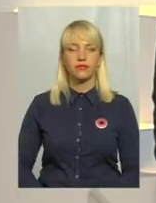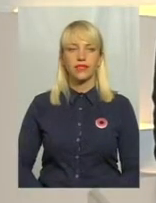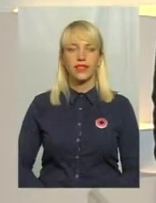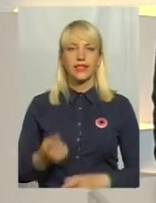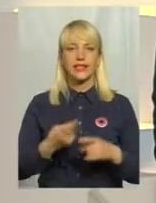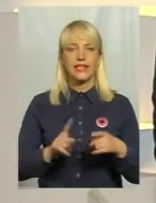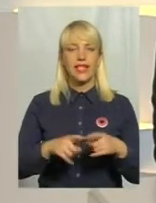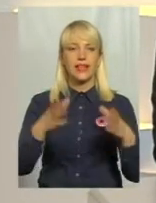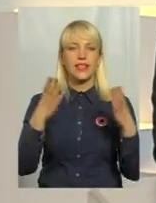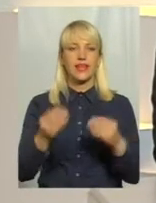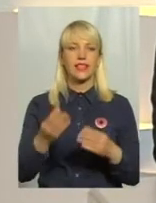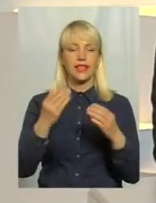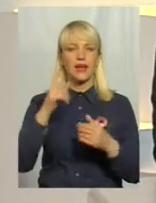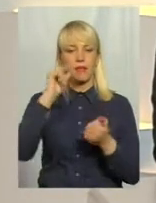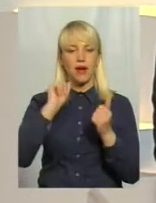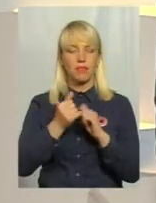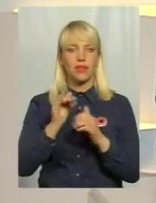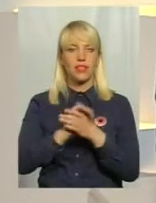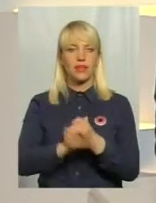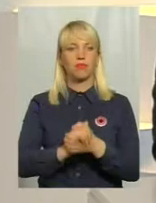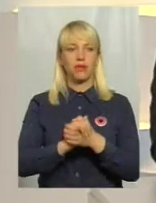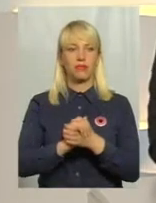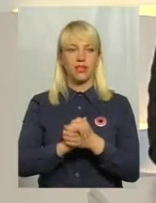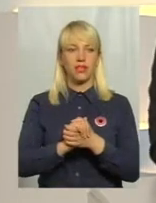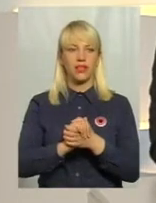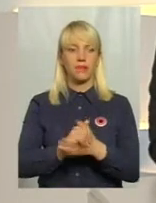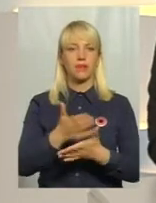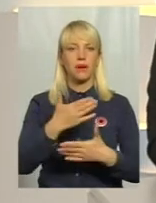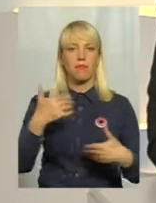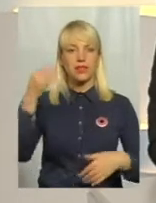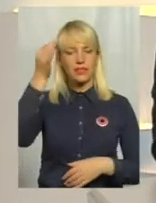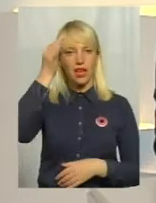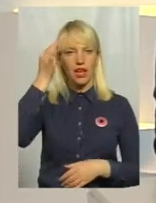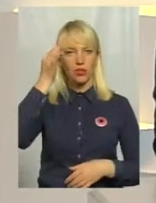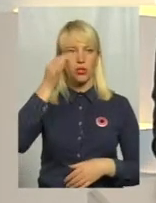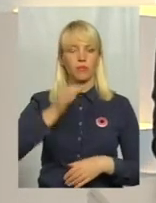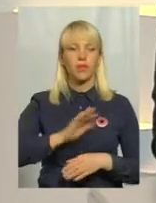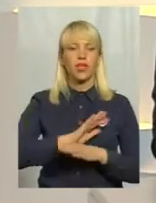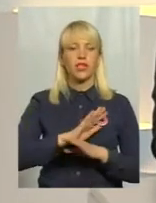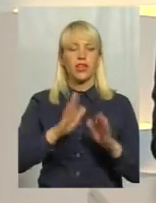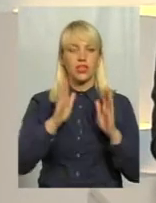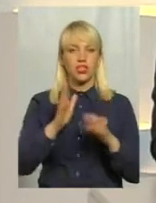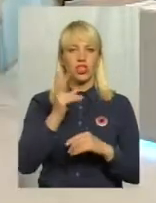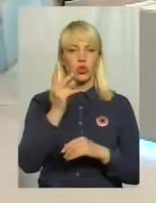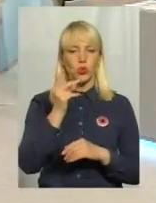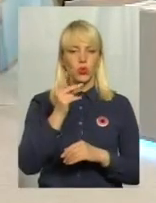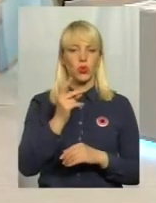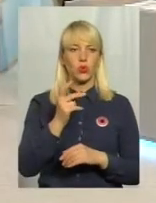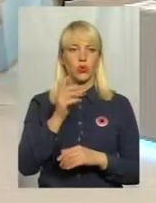День пам'яті і примирення. Ми згадуємо факти не лише Другої світової війни.